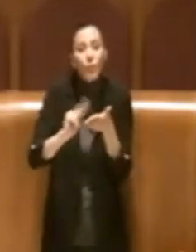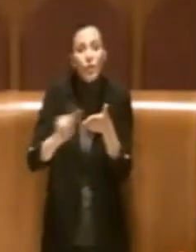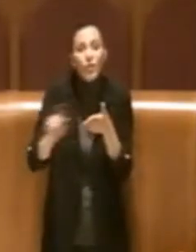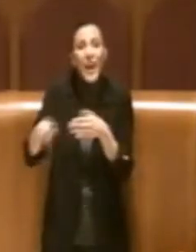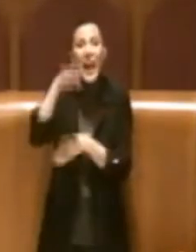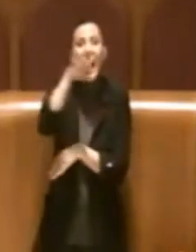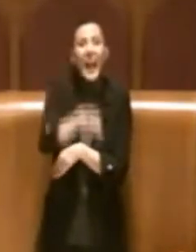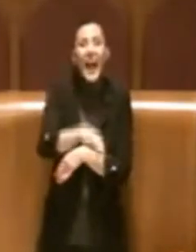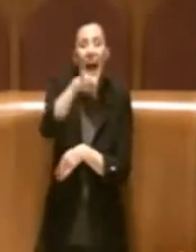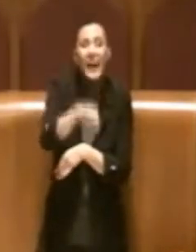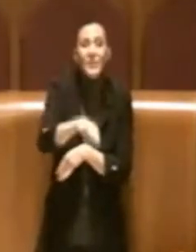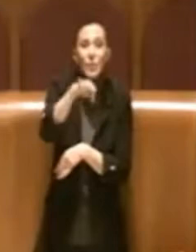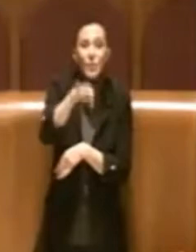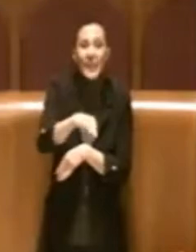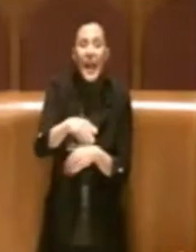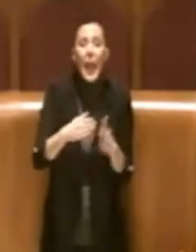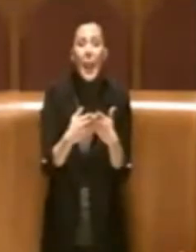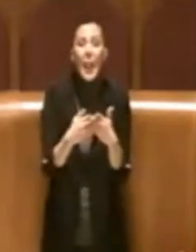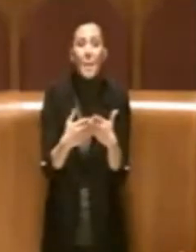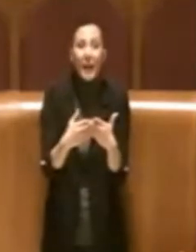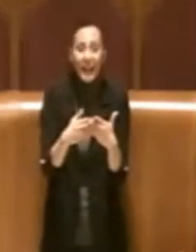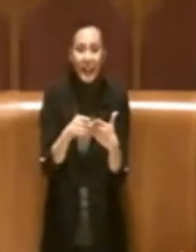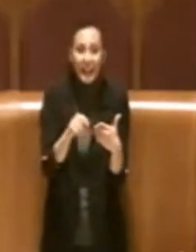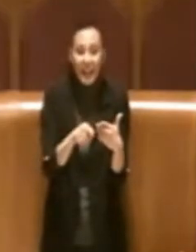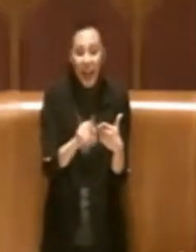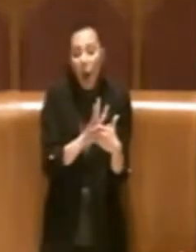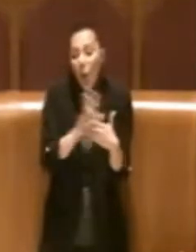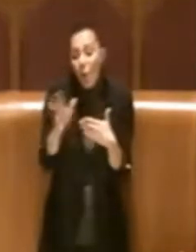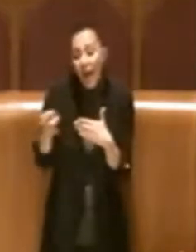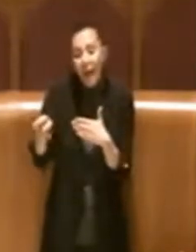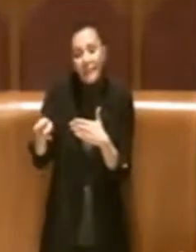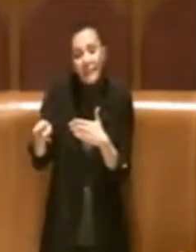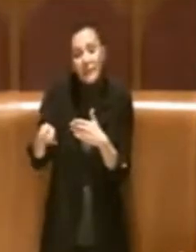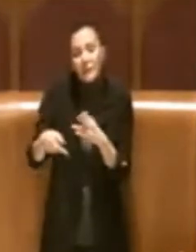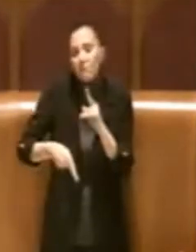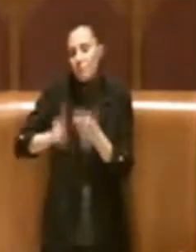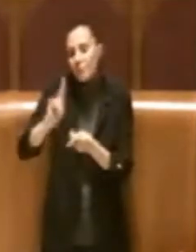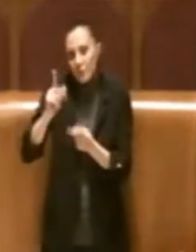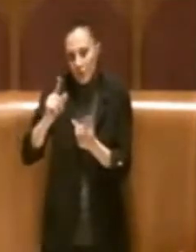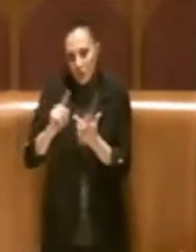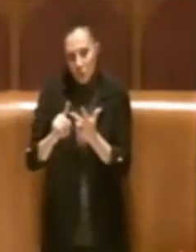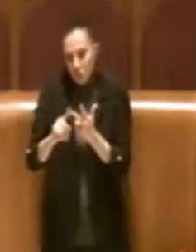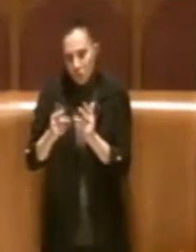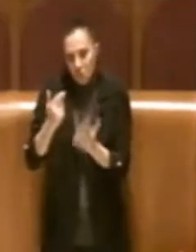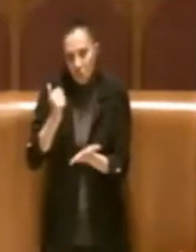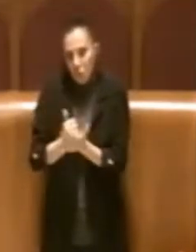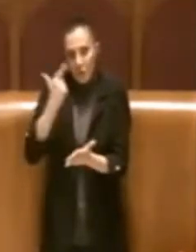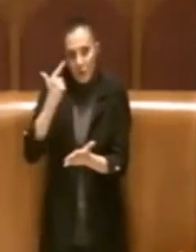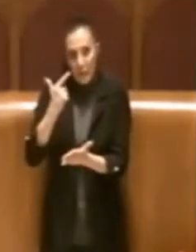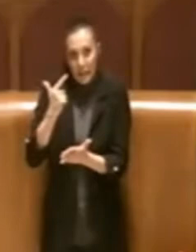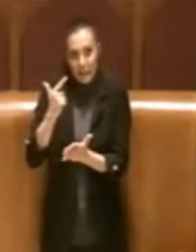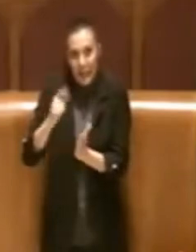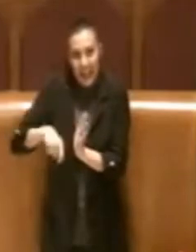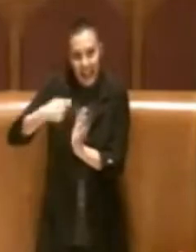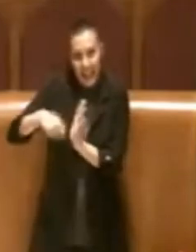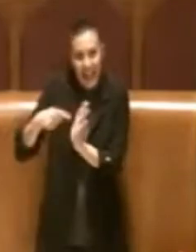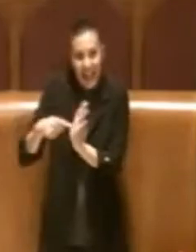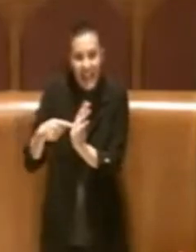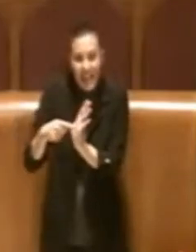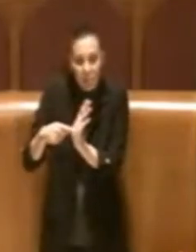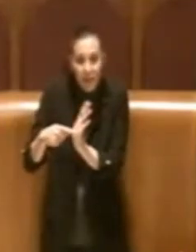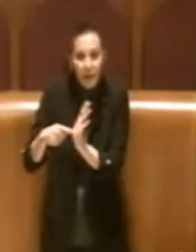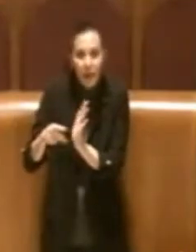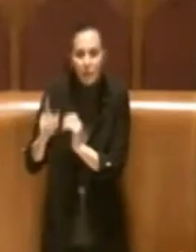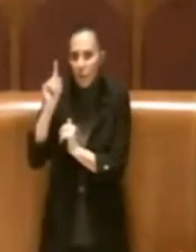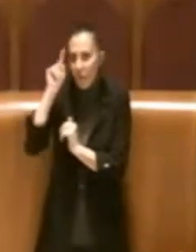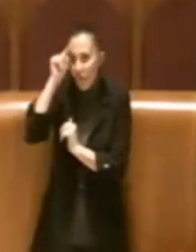canone, erano, appunto, le librerie. E un'altra, più importante, che abbiamo approvato recentemente in Aula, dopo molta